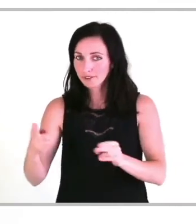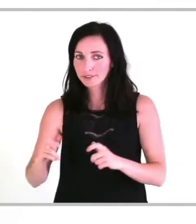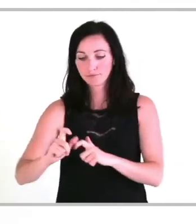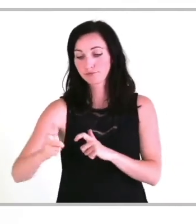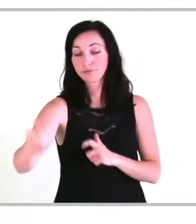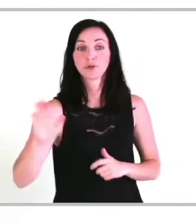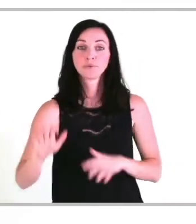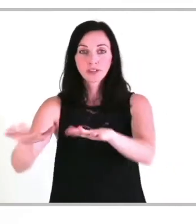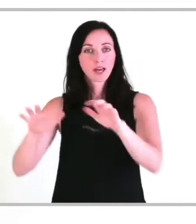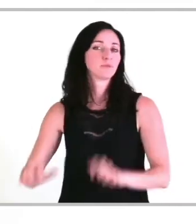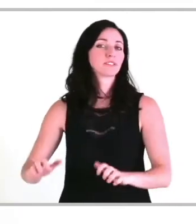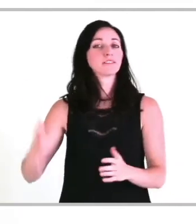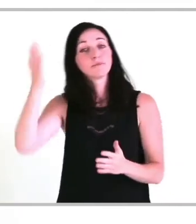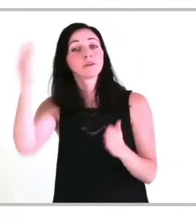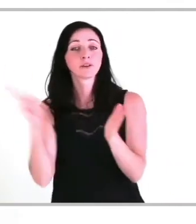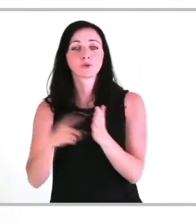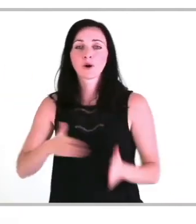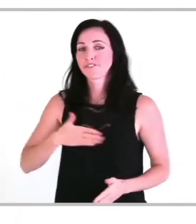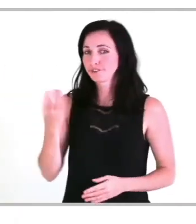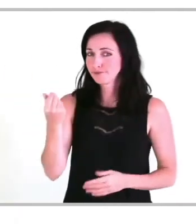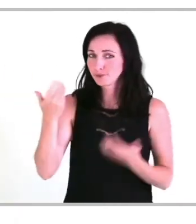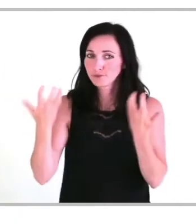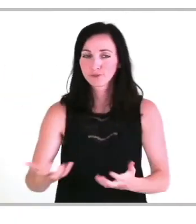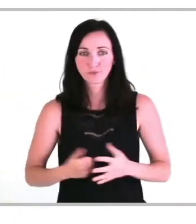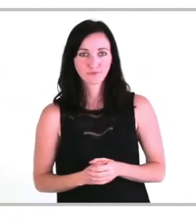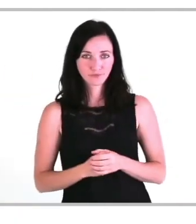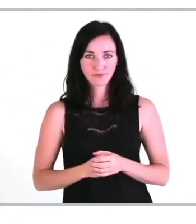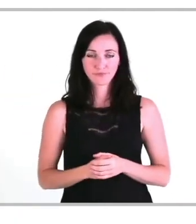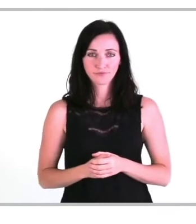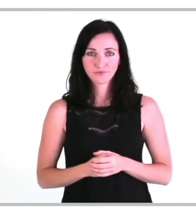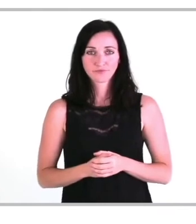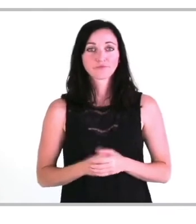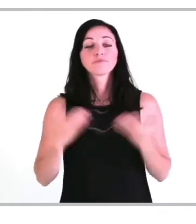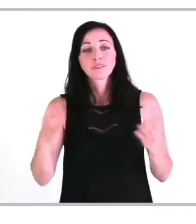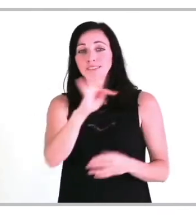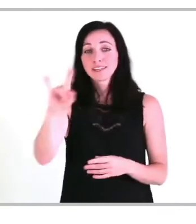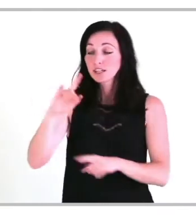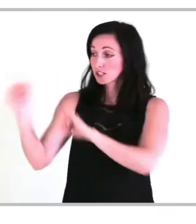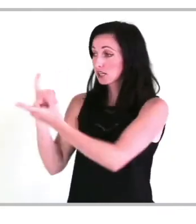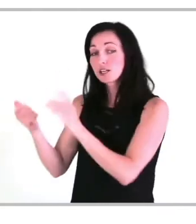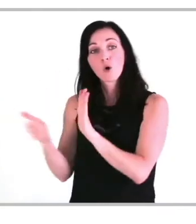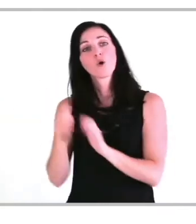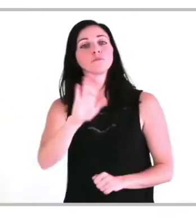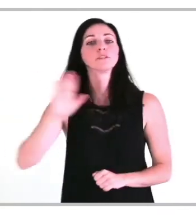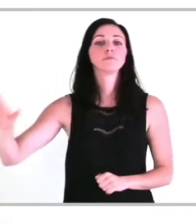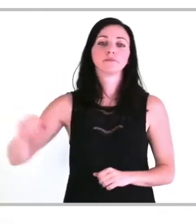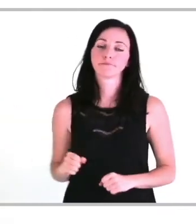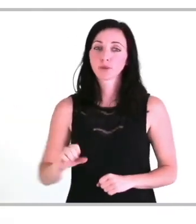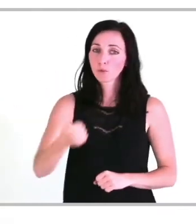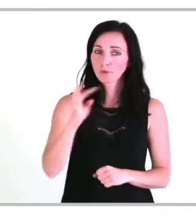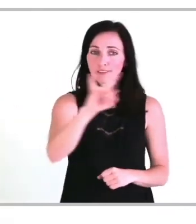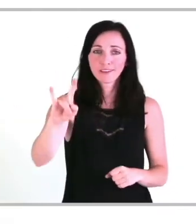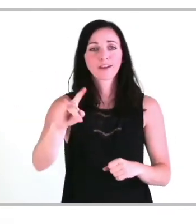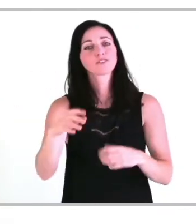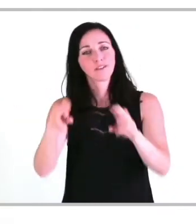Maintenant, quatrième partie, les étapes administratives pour avoir le droit à cette incitation financière. Donc le TIH et le client